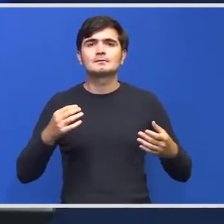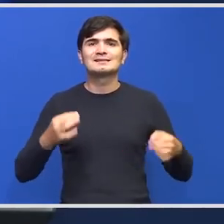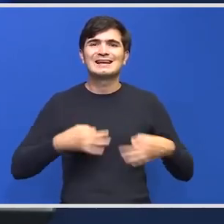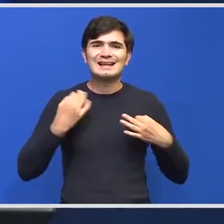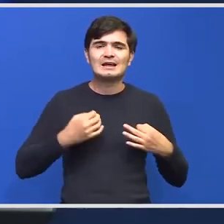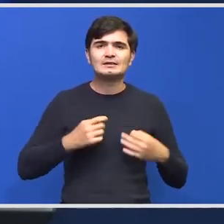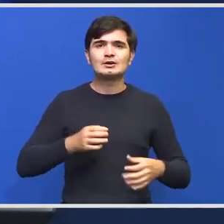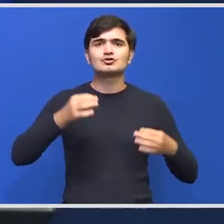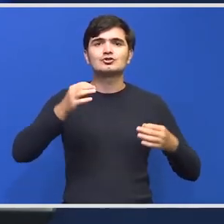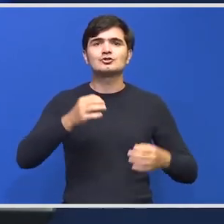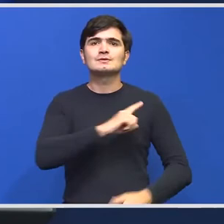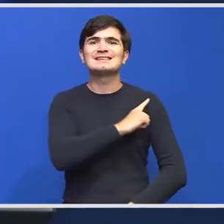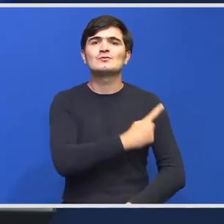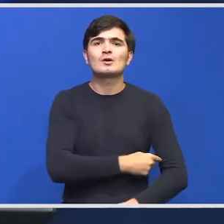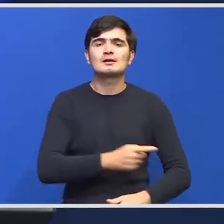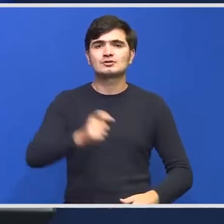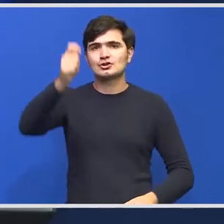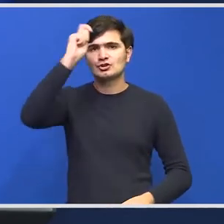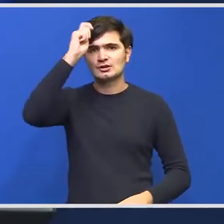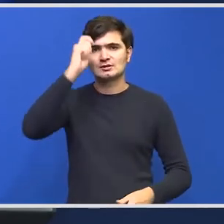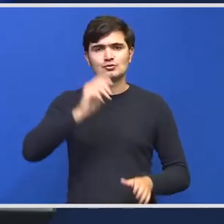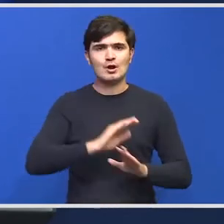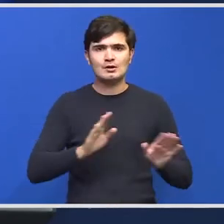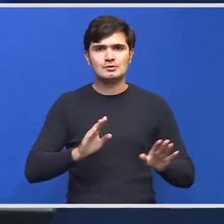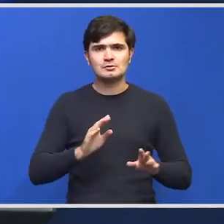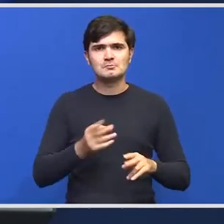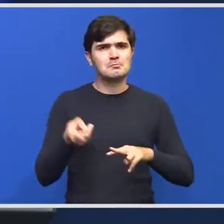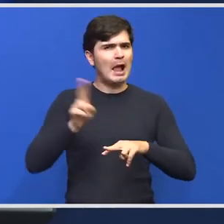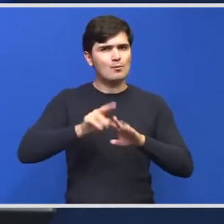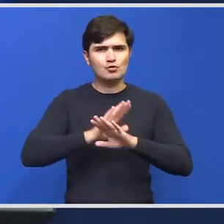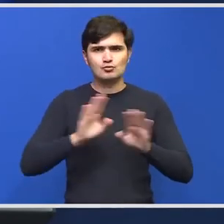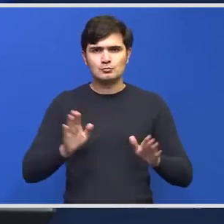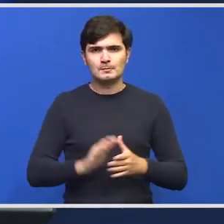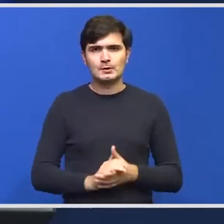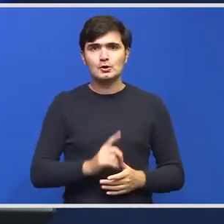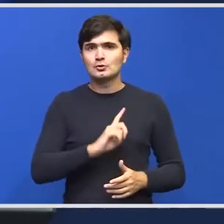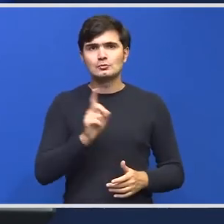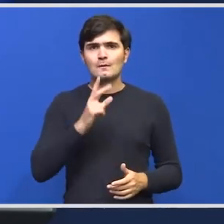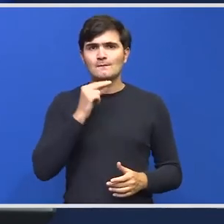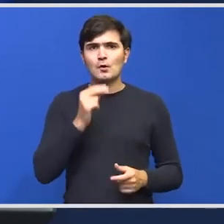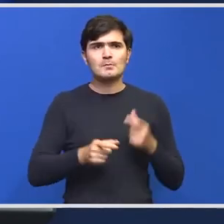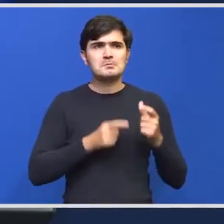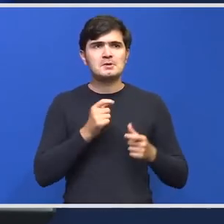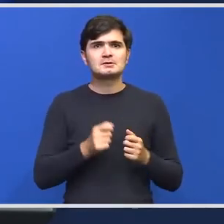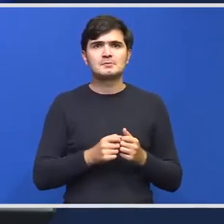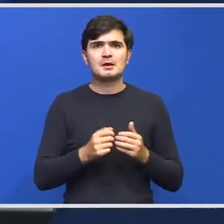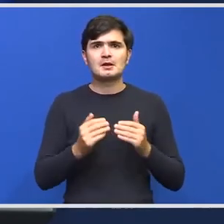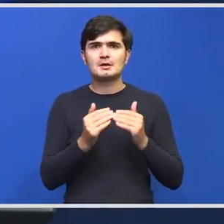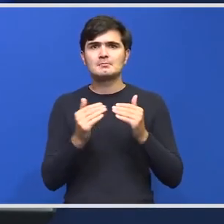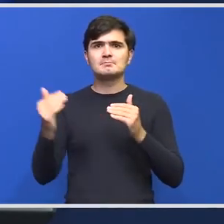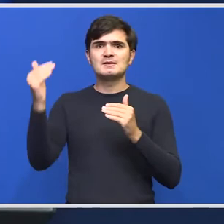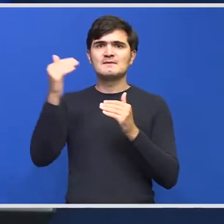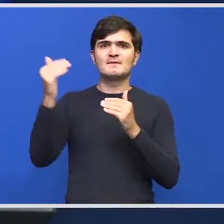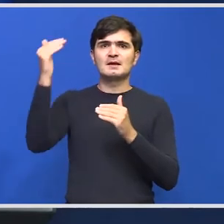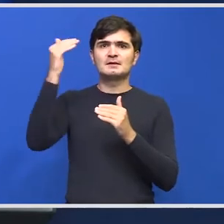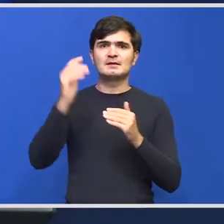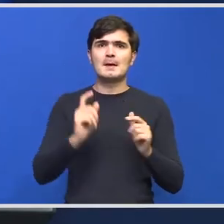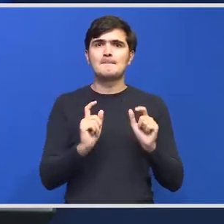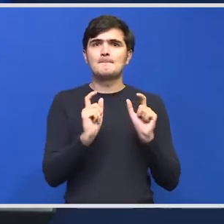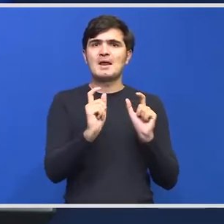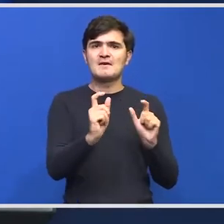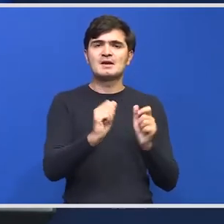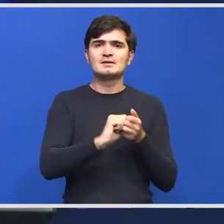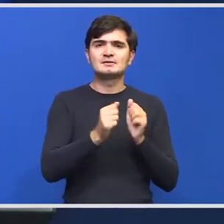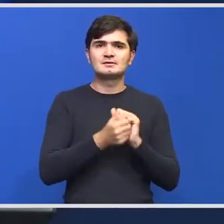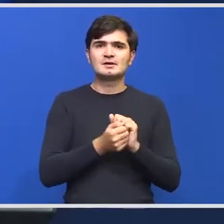cetățenilor în zonele respective doar atât nimic mai mult deci nu vorbim de nivele de prevenție nu vorbim de